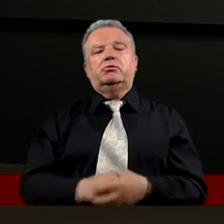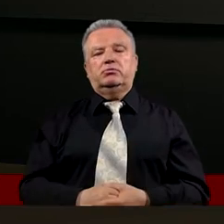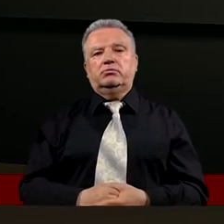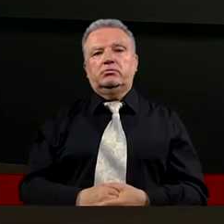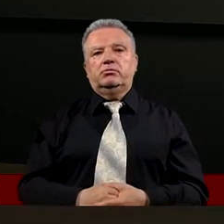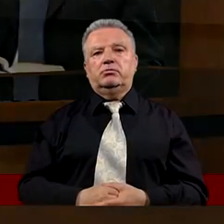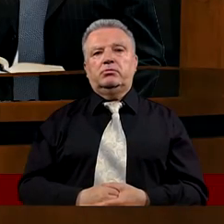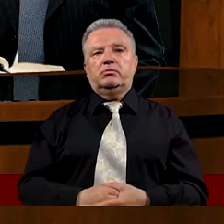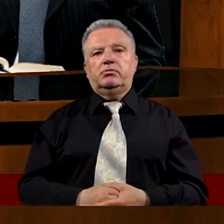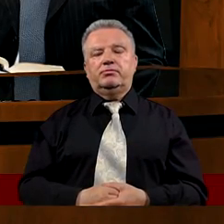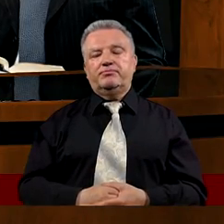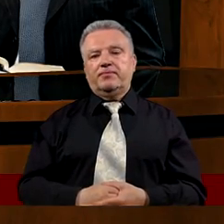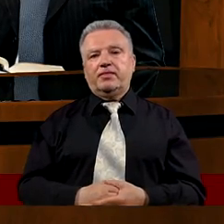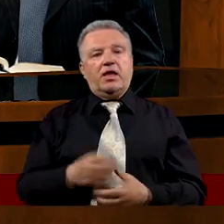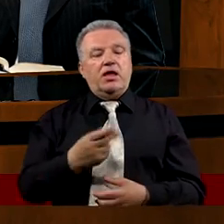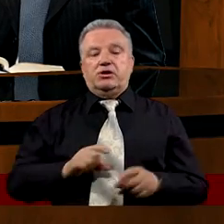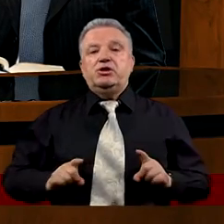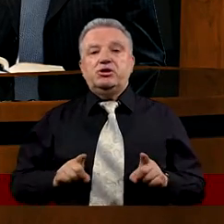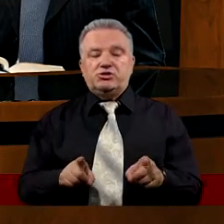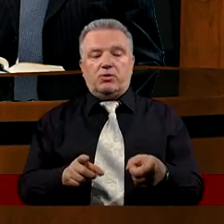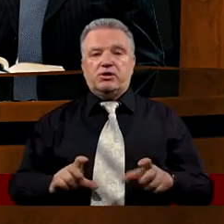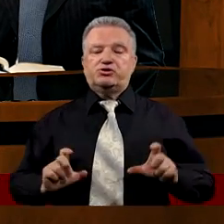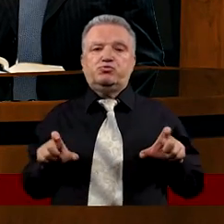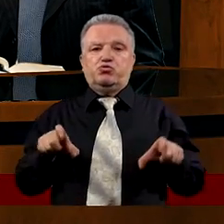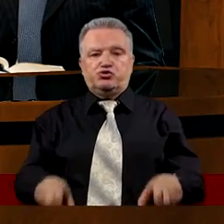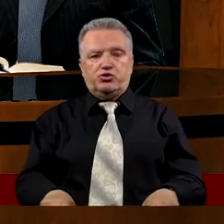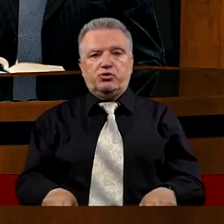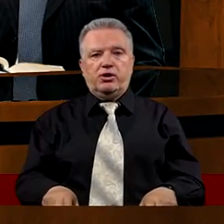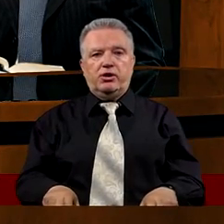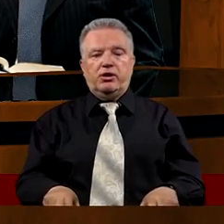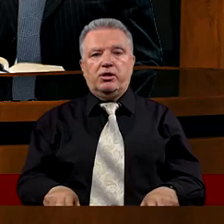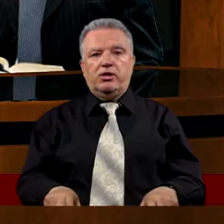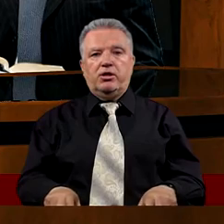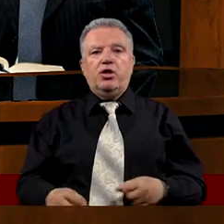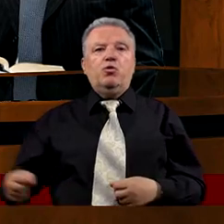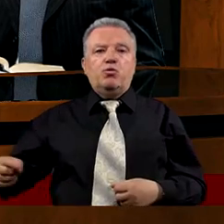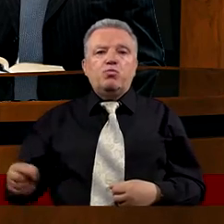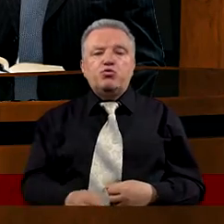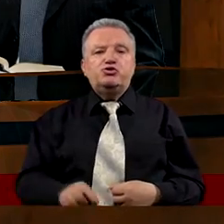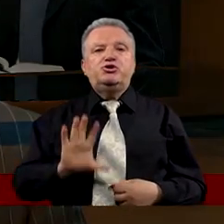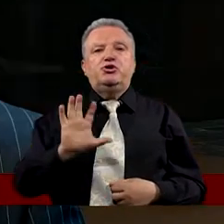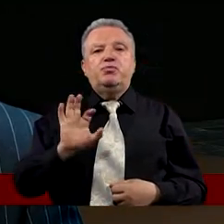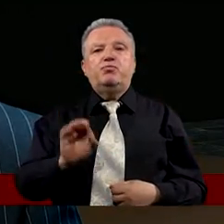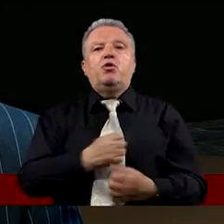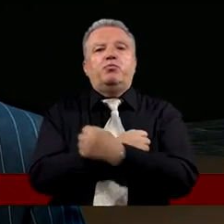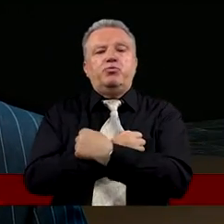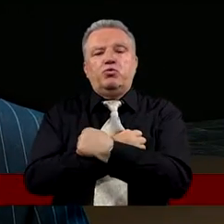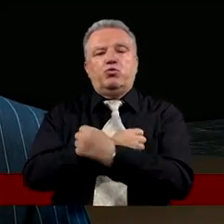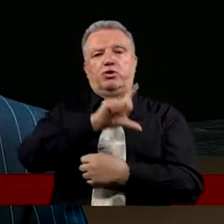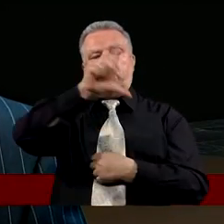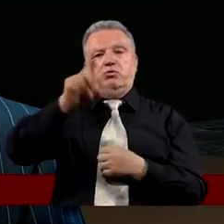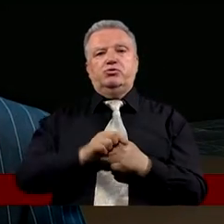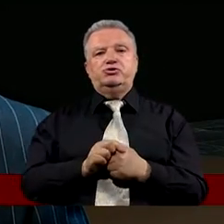Dlaczego? Niewątpliwie nie działa pod przymusem jakimś zewnętrznym. On musi, ponieważ tak bardzo umiłował ludzi, tak bardzo